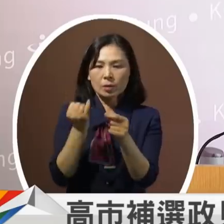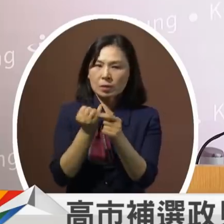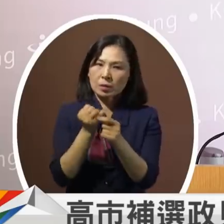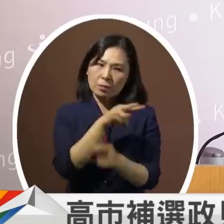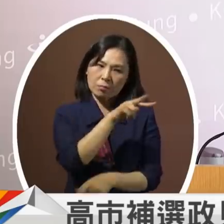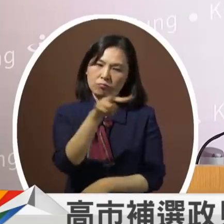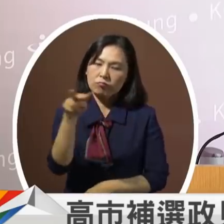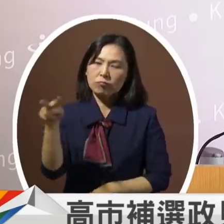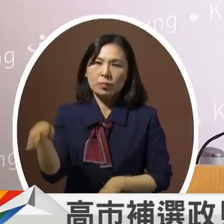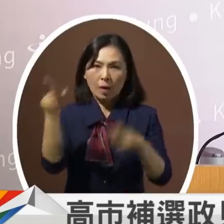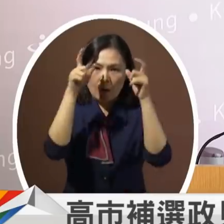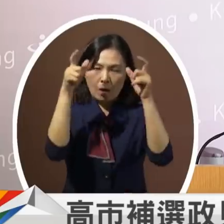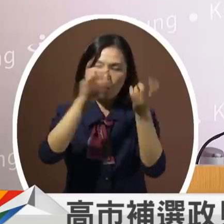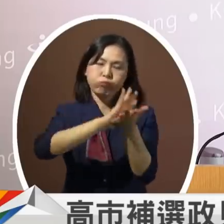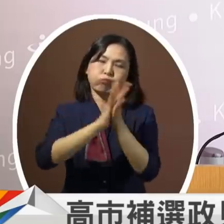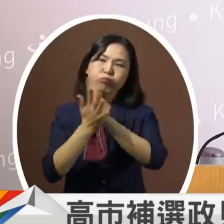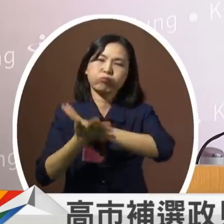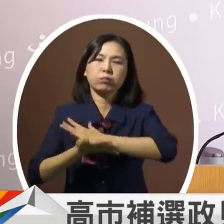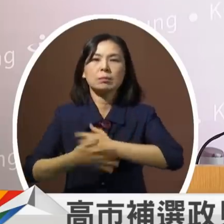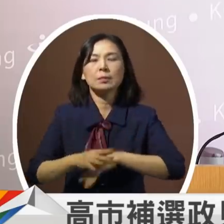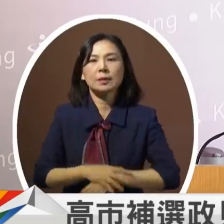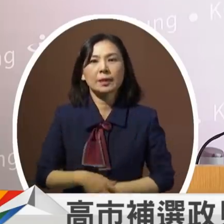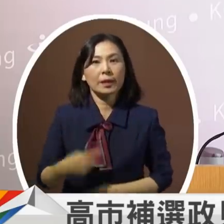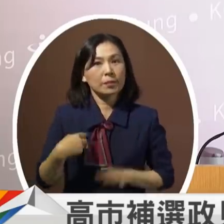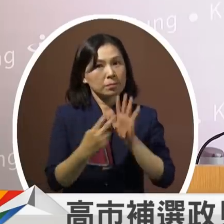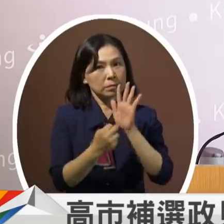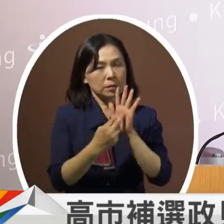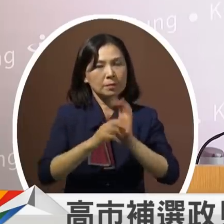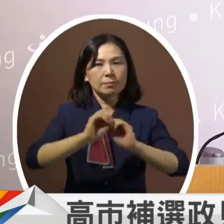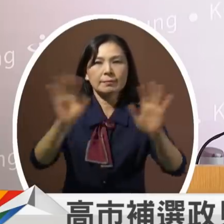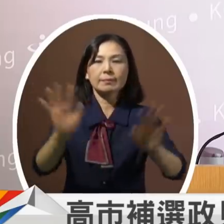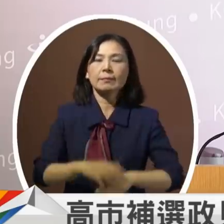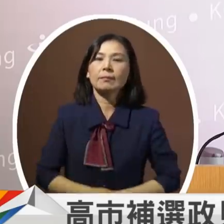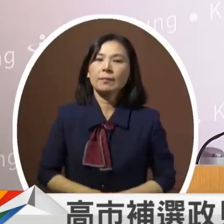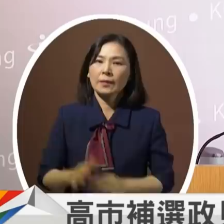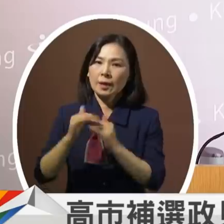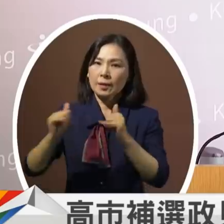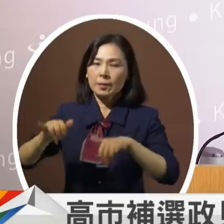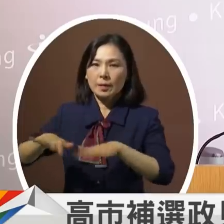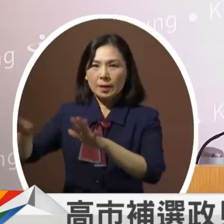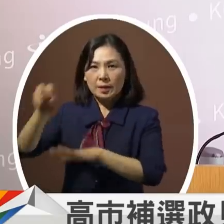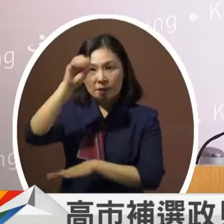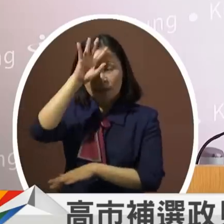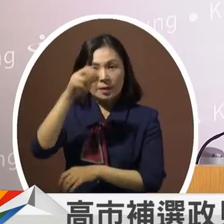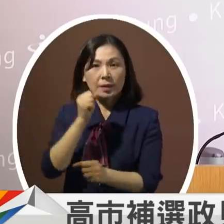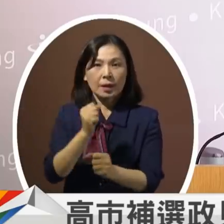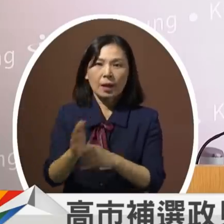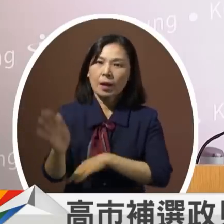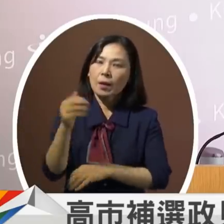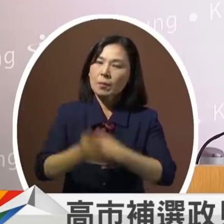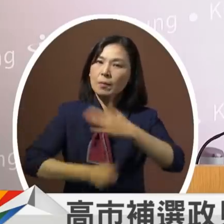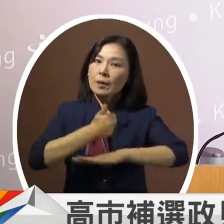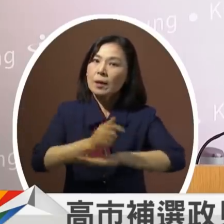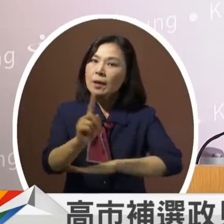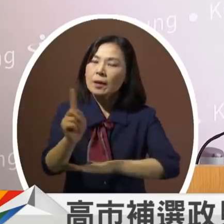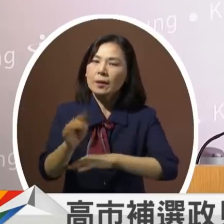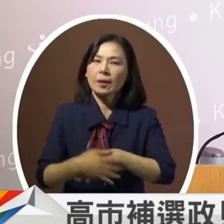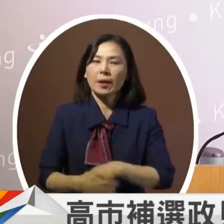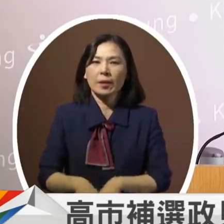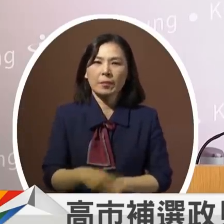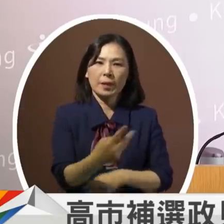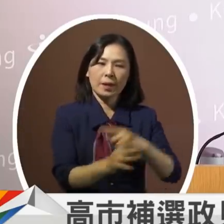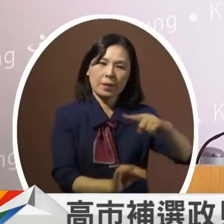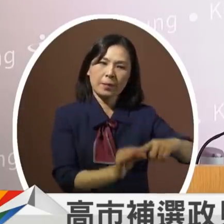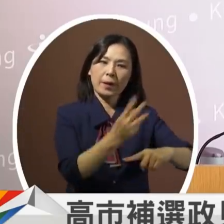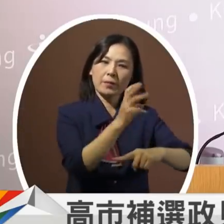察高雄出现的一些变化让我来跟大家说明民进党执政的观念是什么三分是市政七